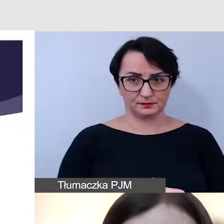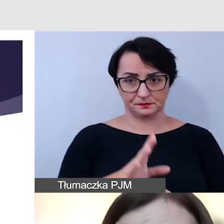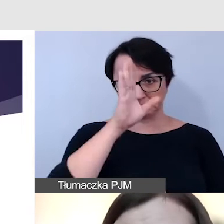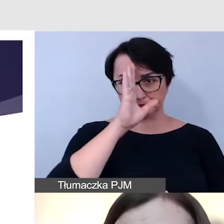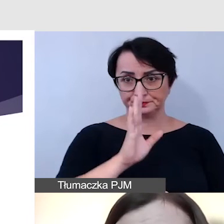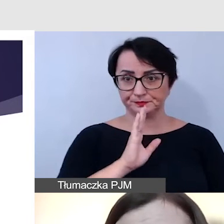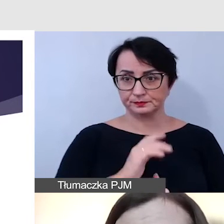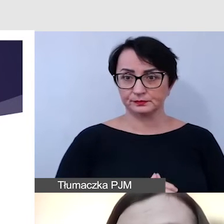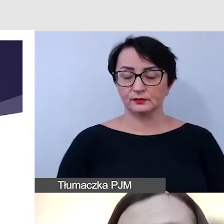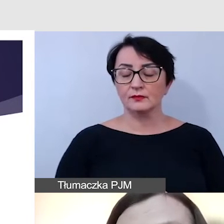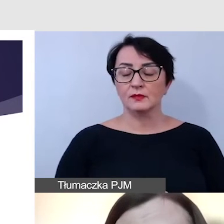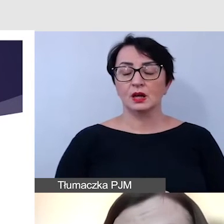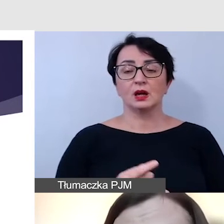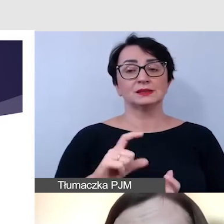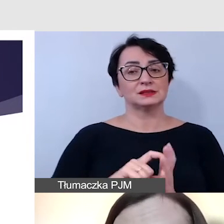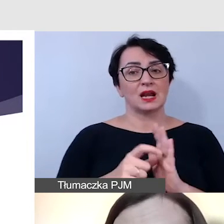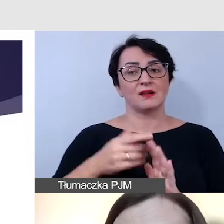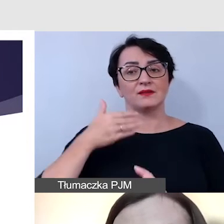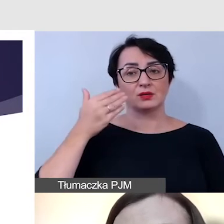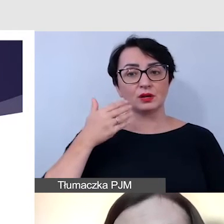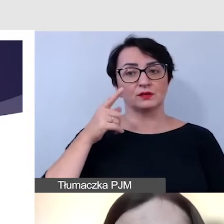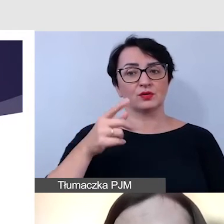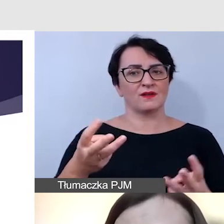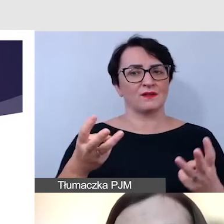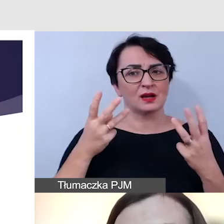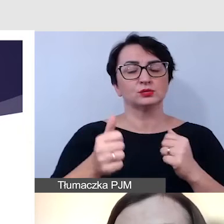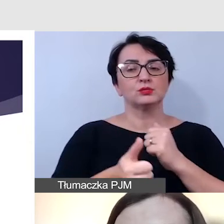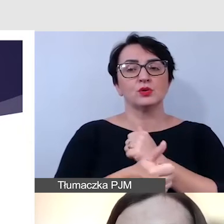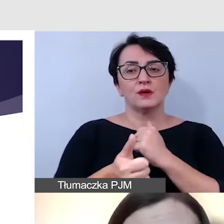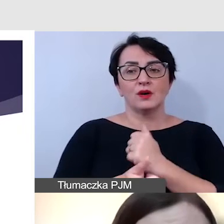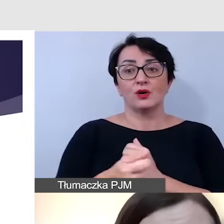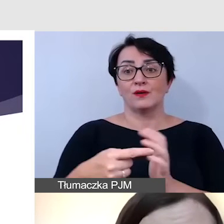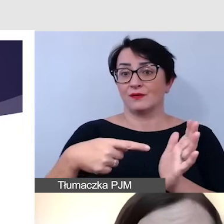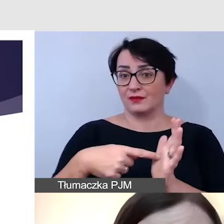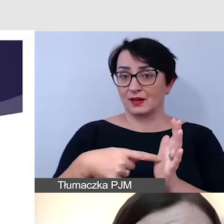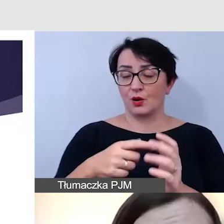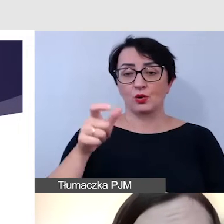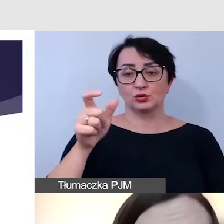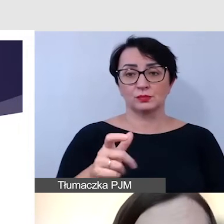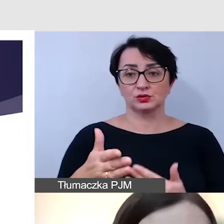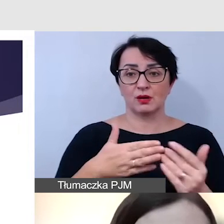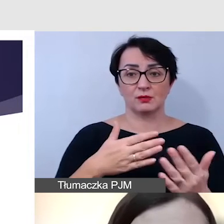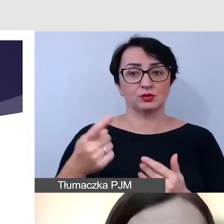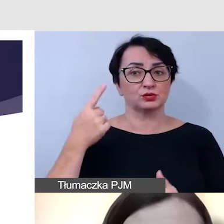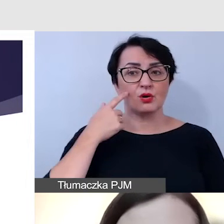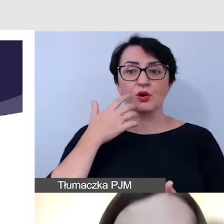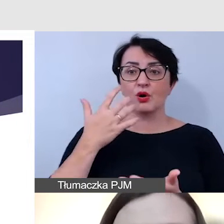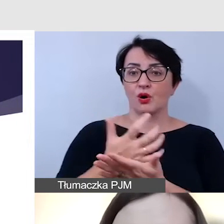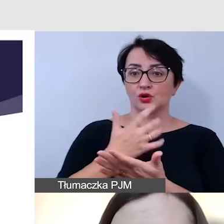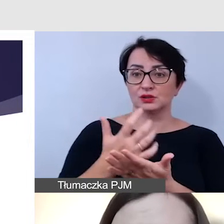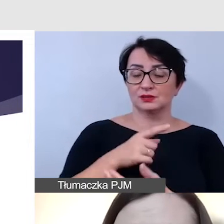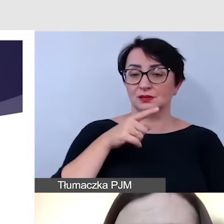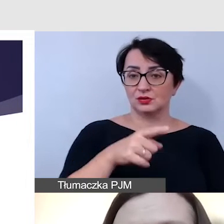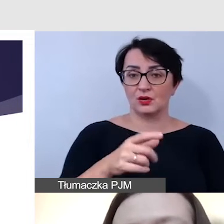szczególnie ważna, ze względu na to, że wówczas osoba słabosłysząca, korzystająca